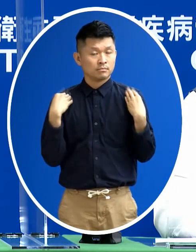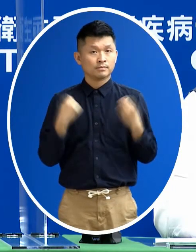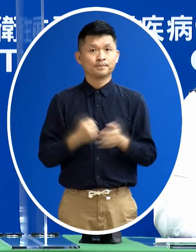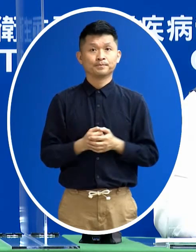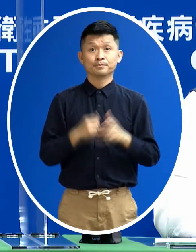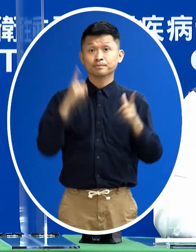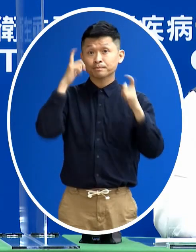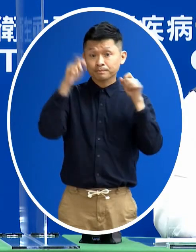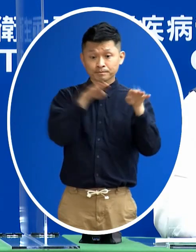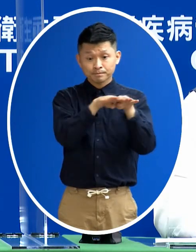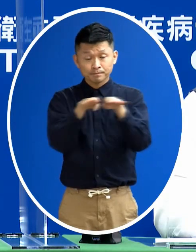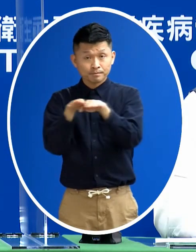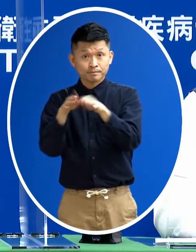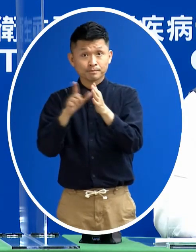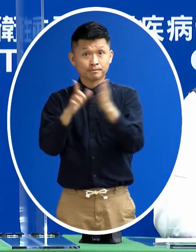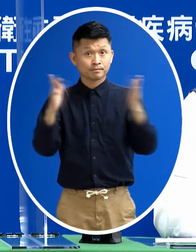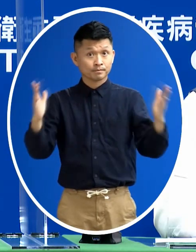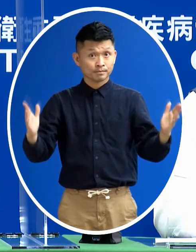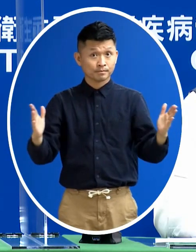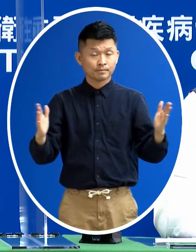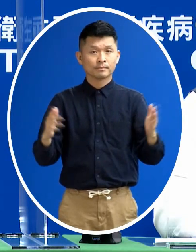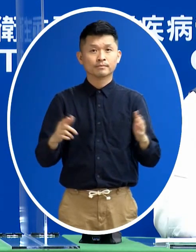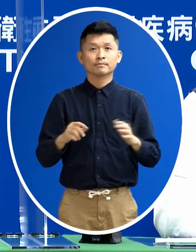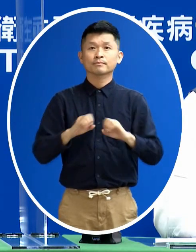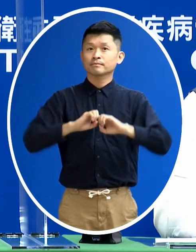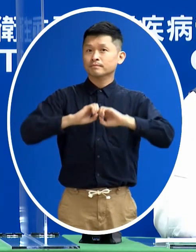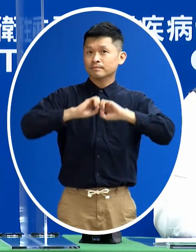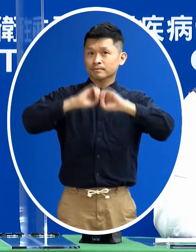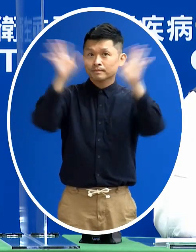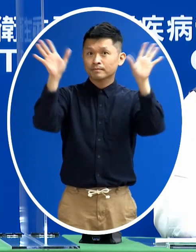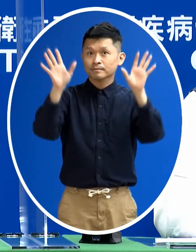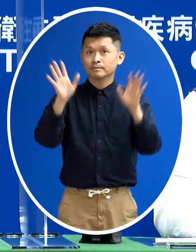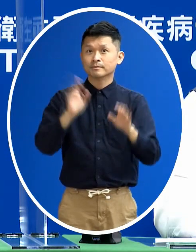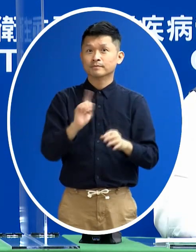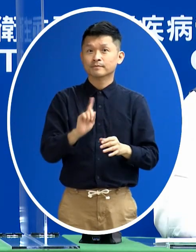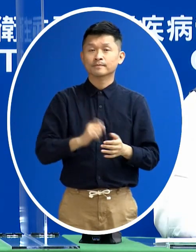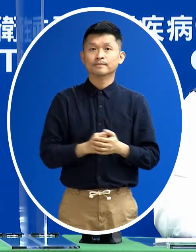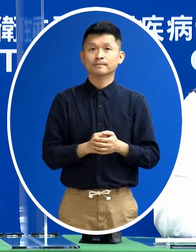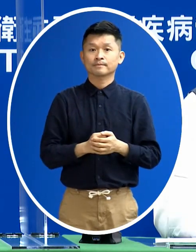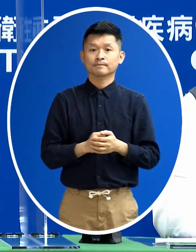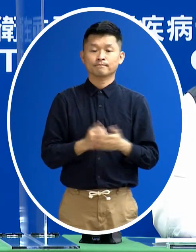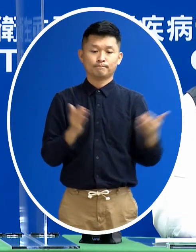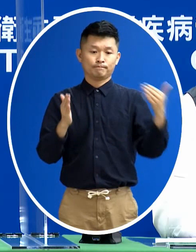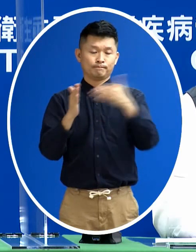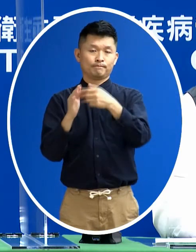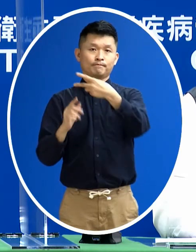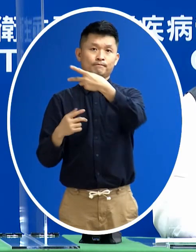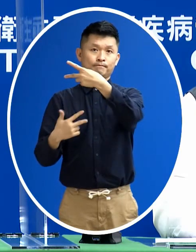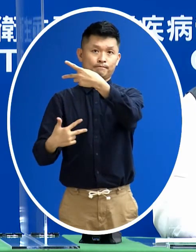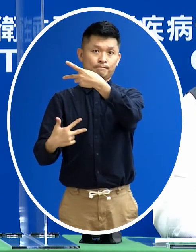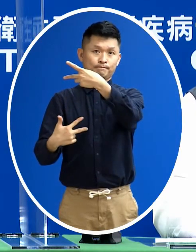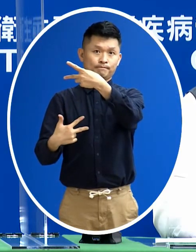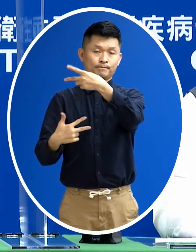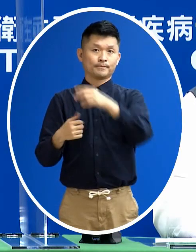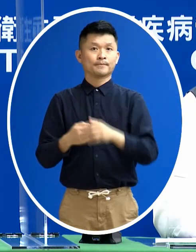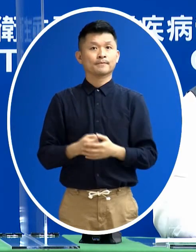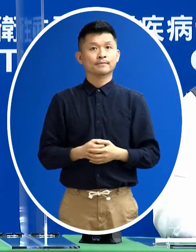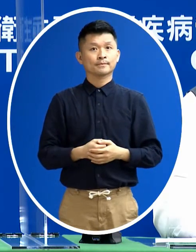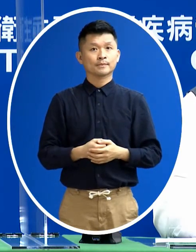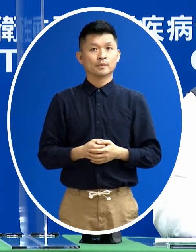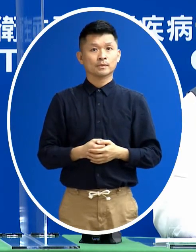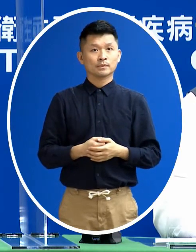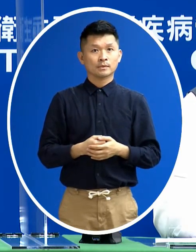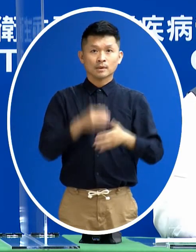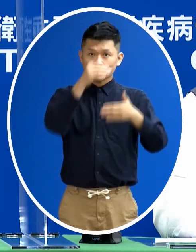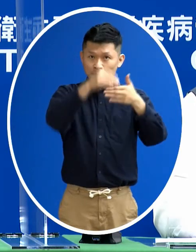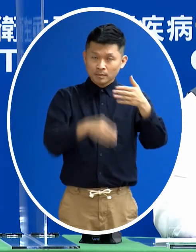過年上面 其實我們相對在宣佈的時候 也是到2月7號那相關的這些要